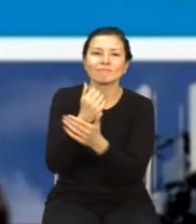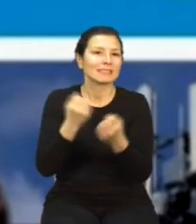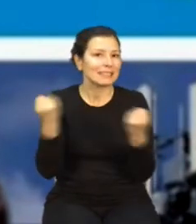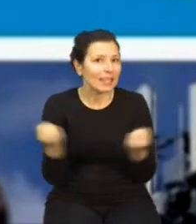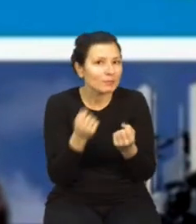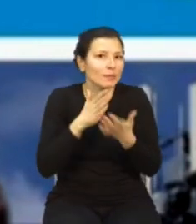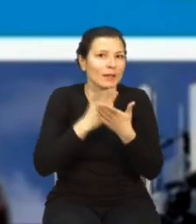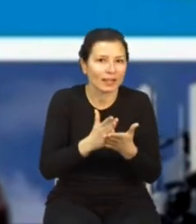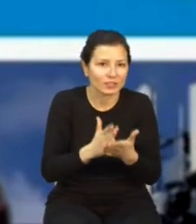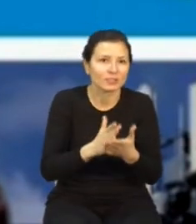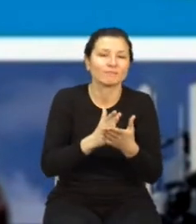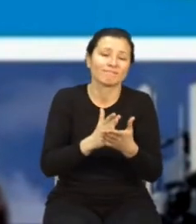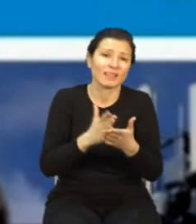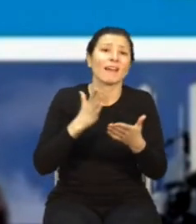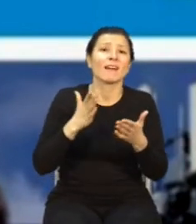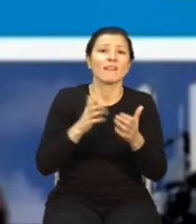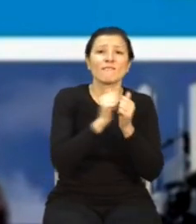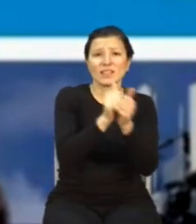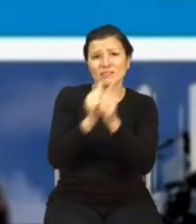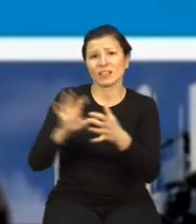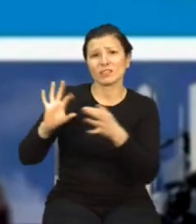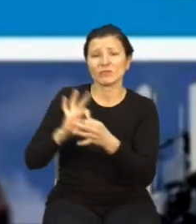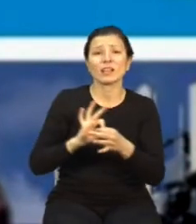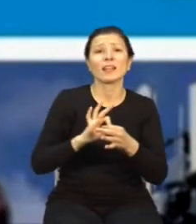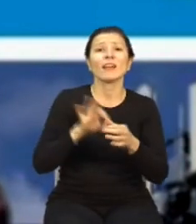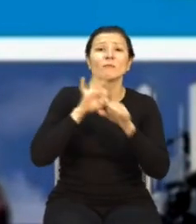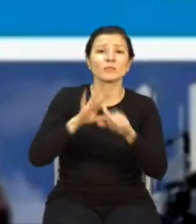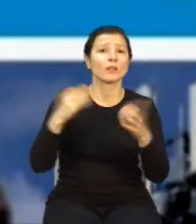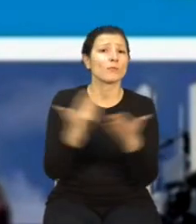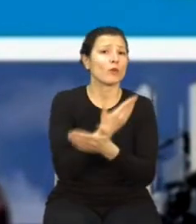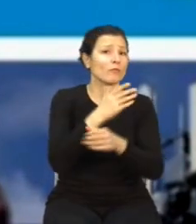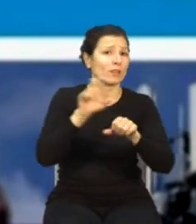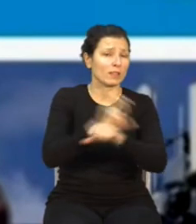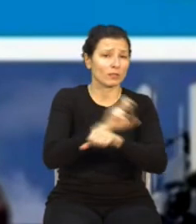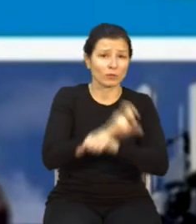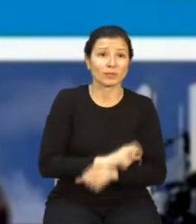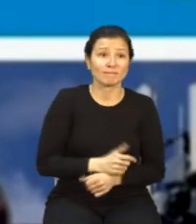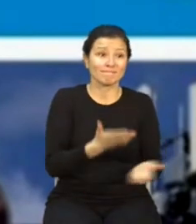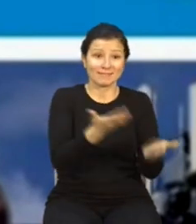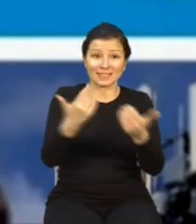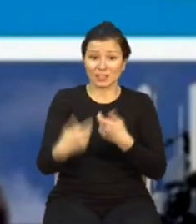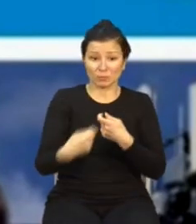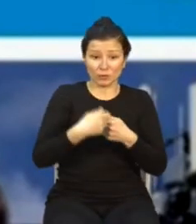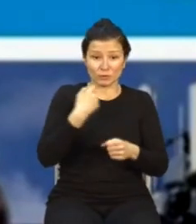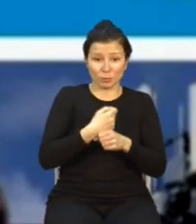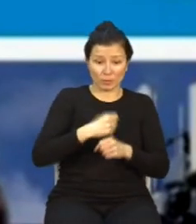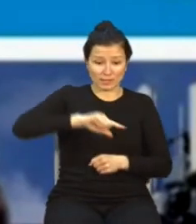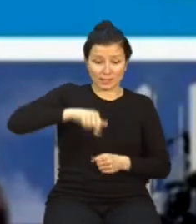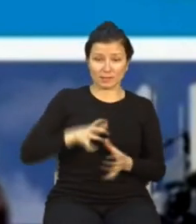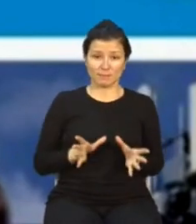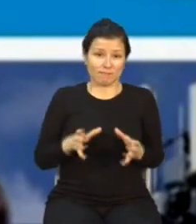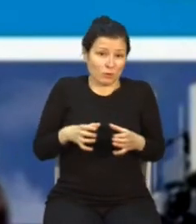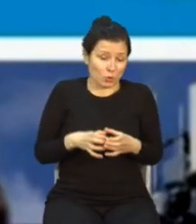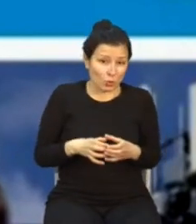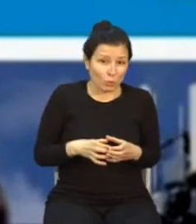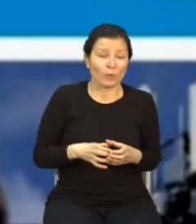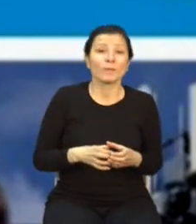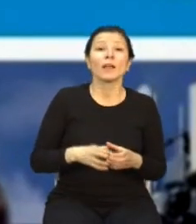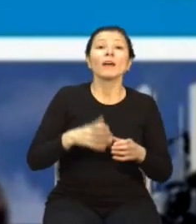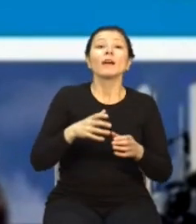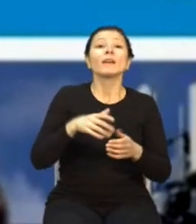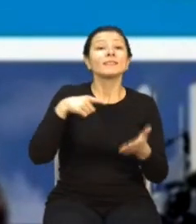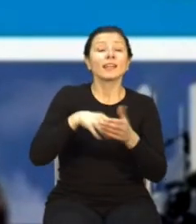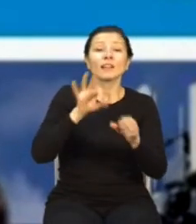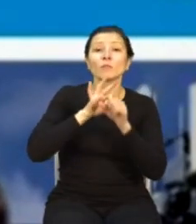technologii. Zachęcam Państwa do współpracy z ITU w zakresie opracowania nowych regulacji i standardów międzynarodowych dotyczących